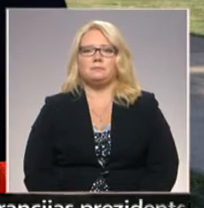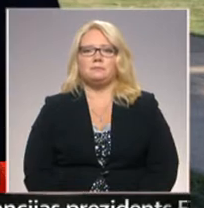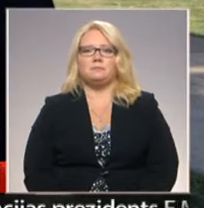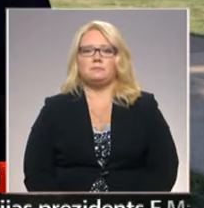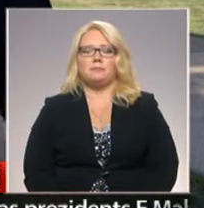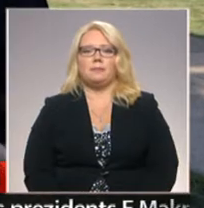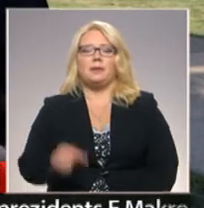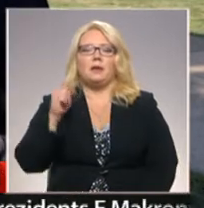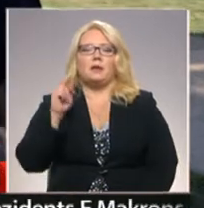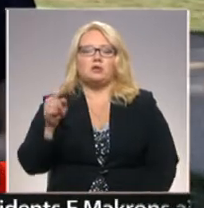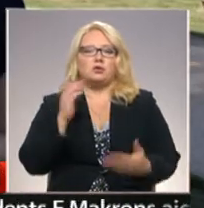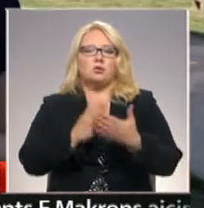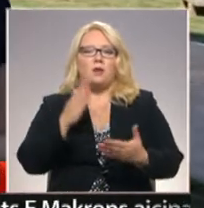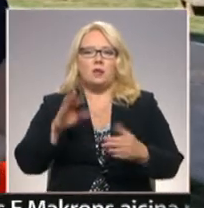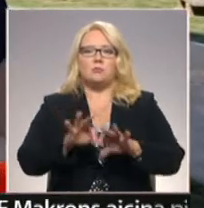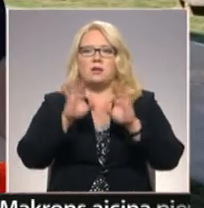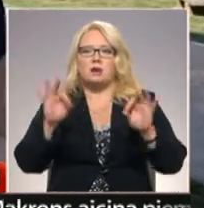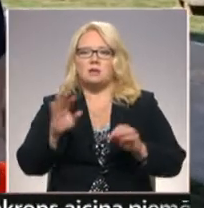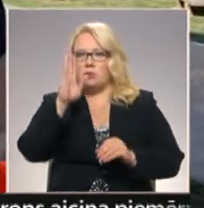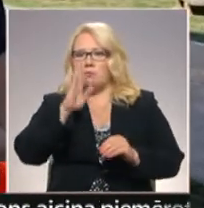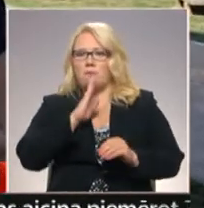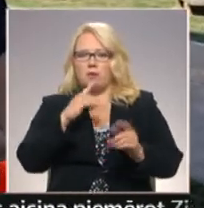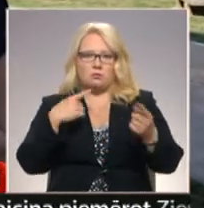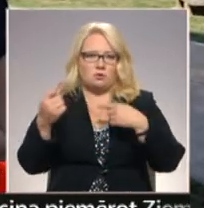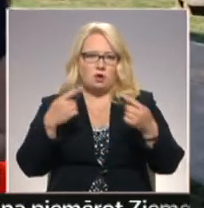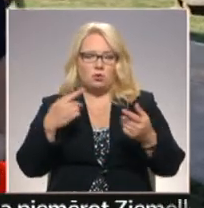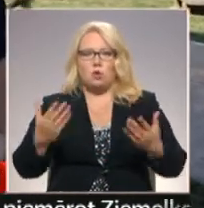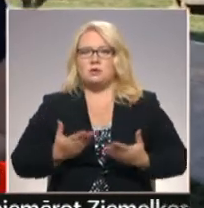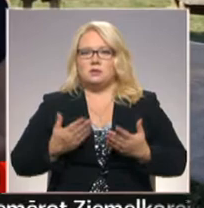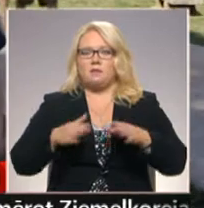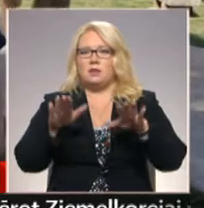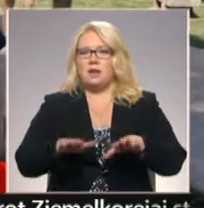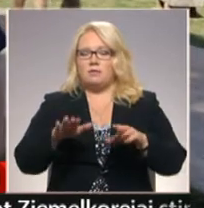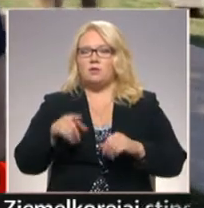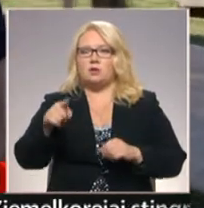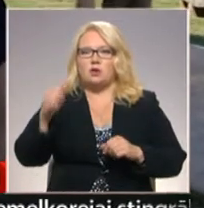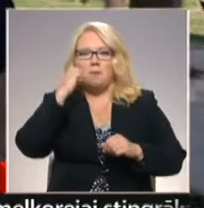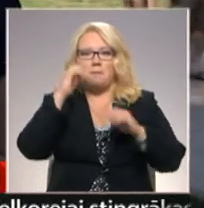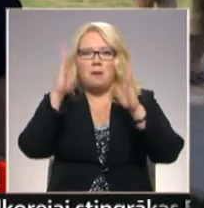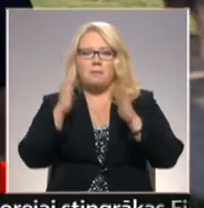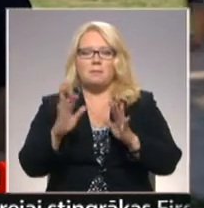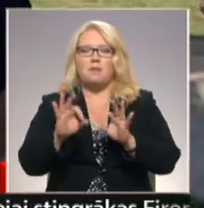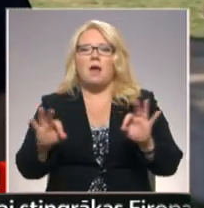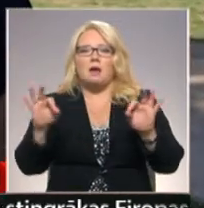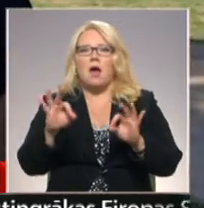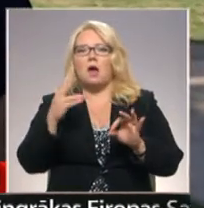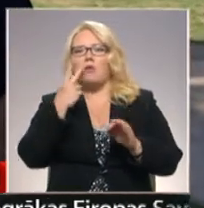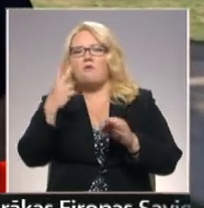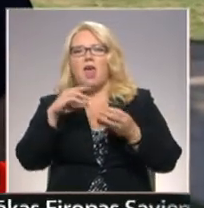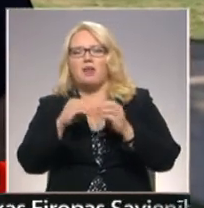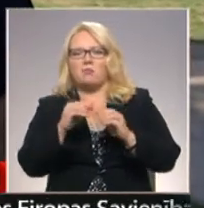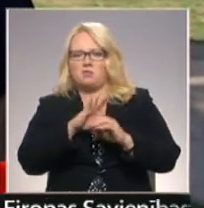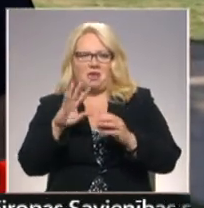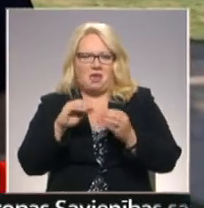Šis notikums ir aizsācis nopietnu saruna. Jo dzīvojot dienvidos, es šiem pieminekļiem nekādu vērību nepievēršu.